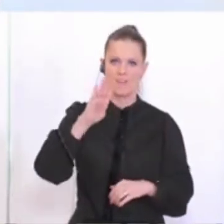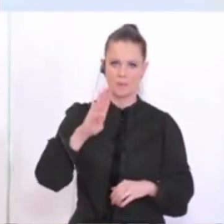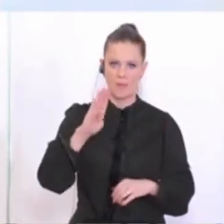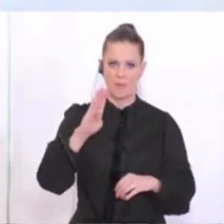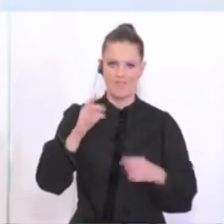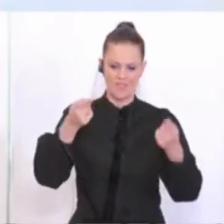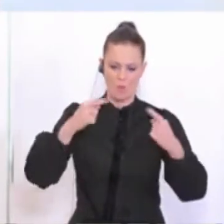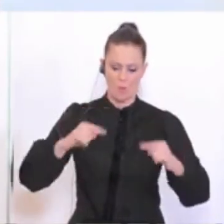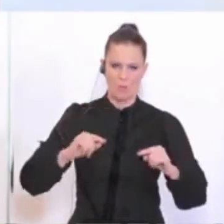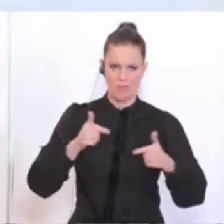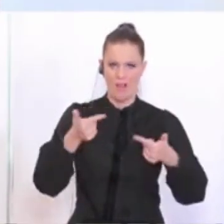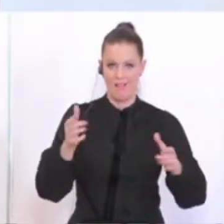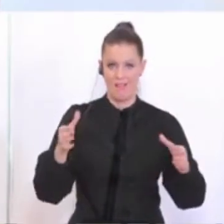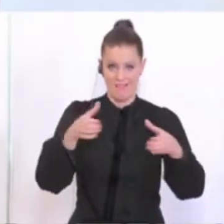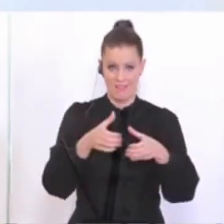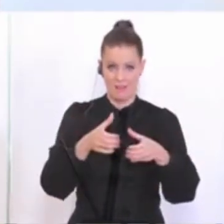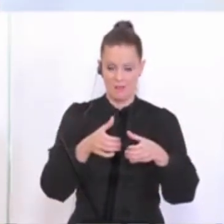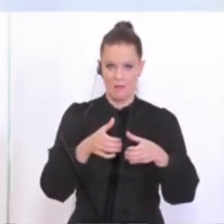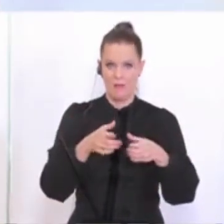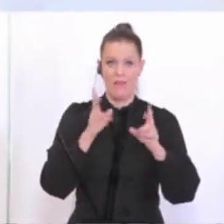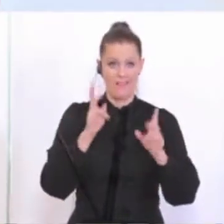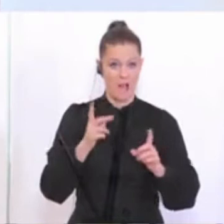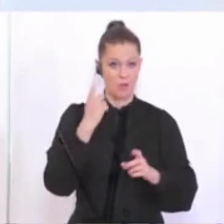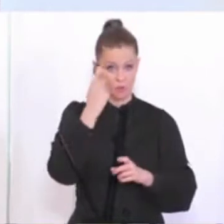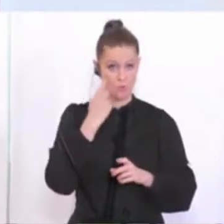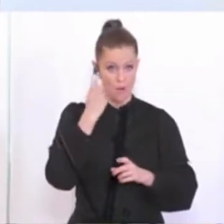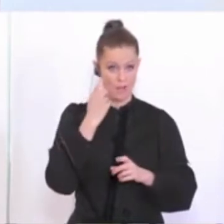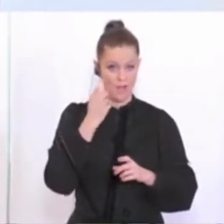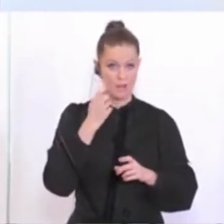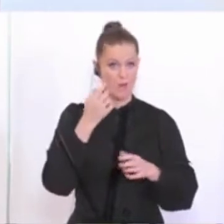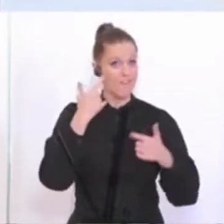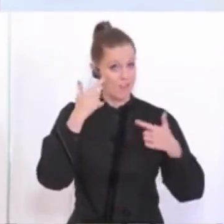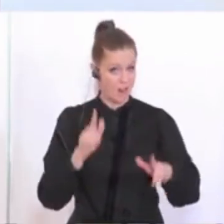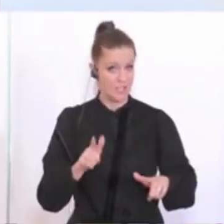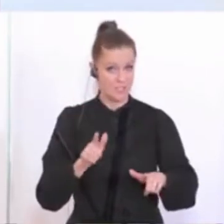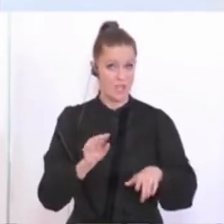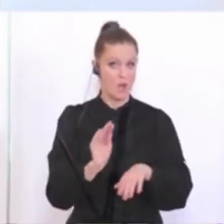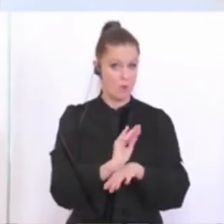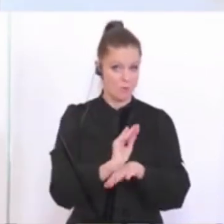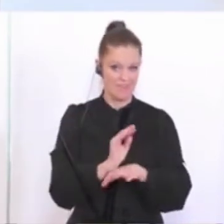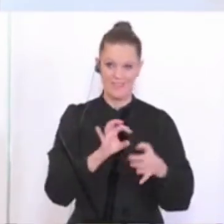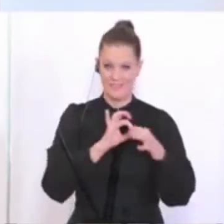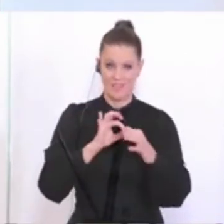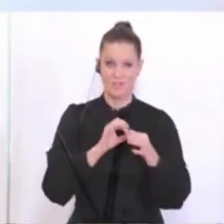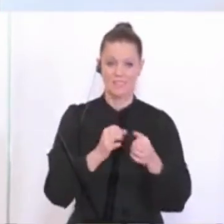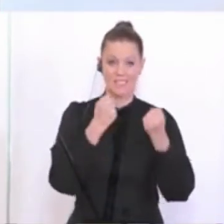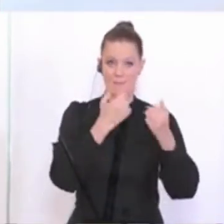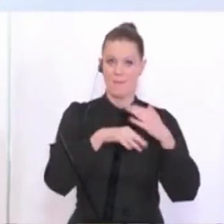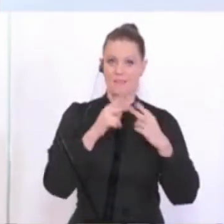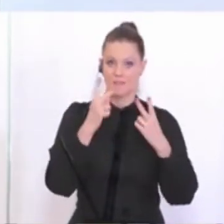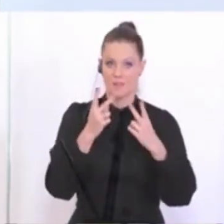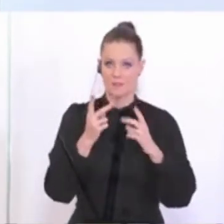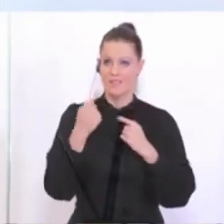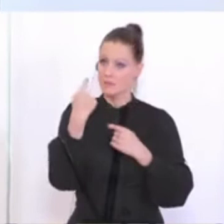Ligen selber dafür Sorge tragen können, verlässlich und auch entsprechend beobachtet im Übrigen, weil es braucht ja gesellschaftliche Sicherheit, hier selber mit